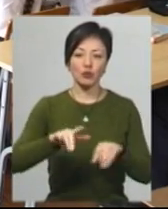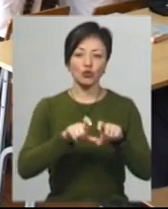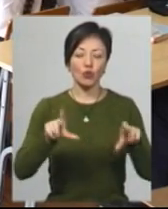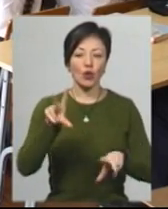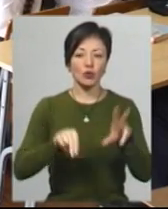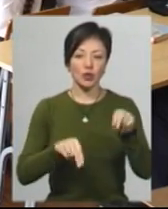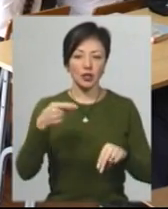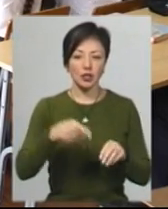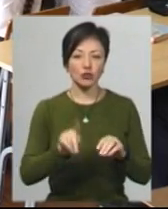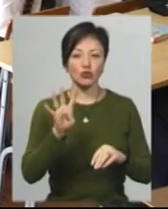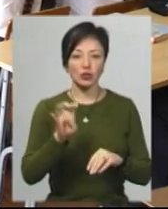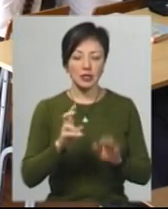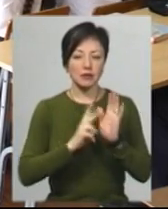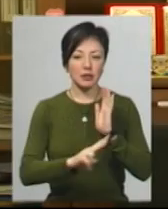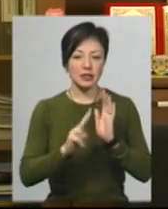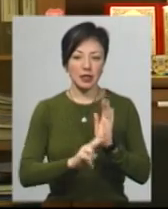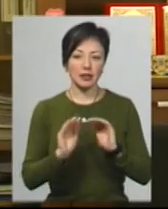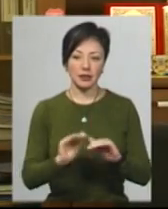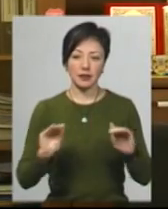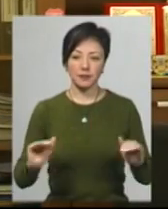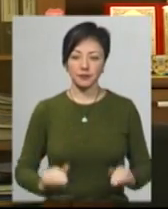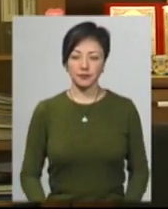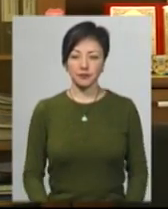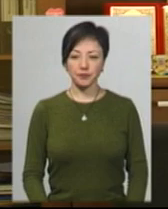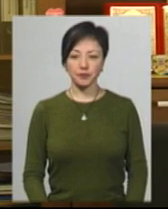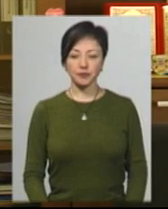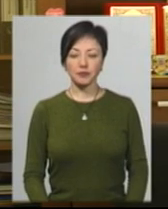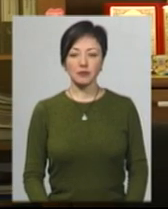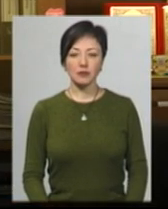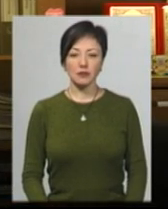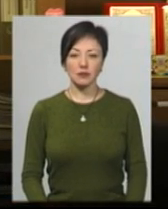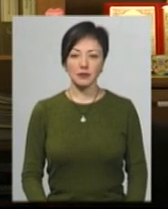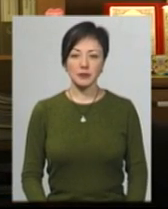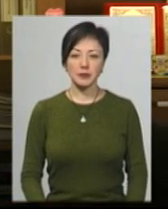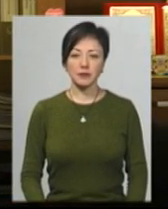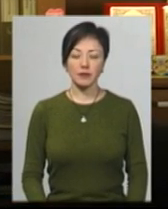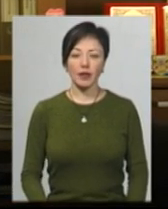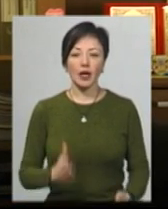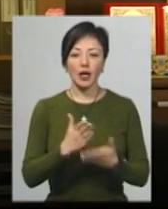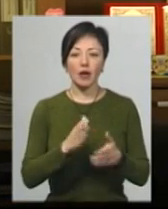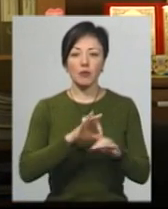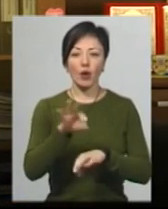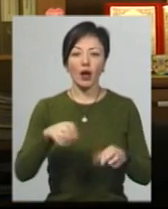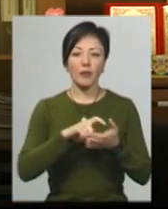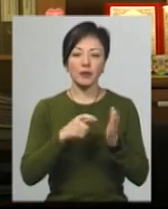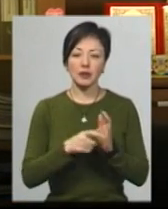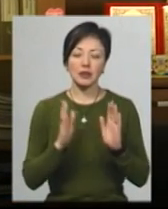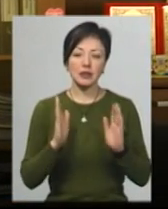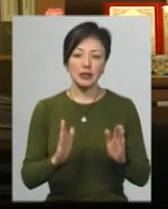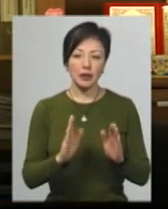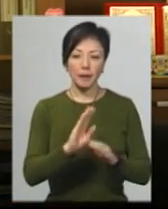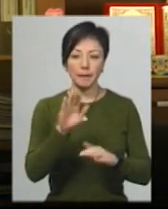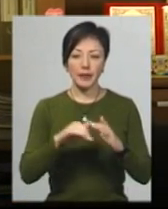розраховане на 1470 учнів. Є по проєкту кабінети, де чисто під